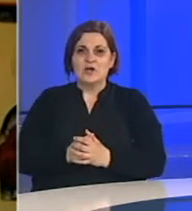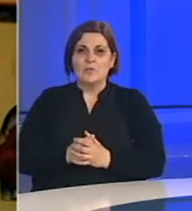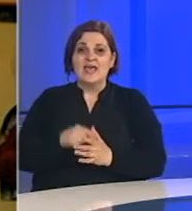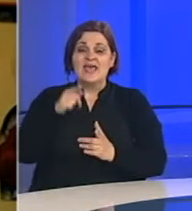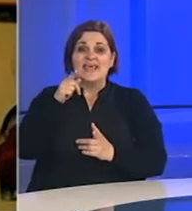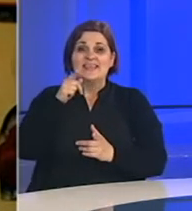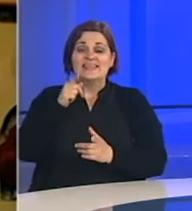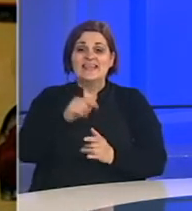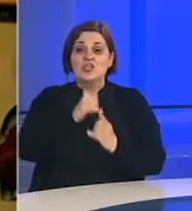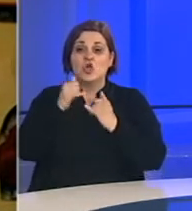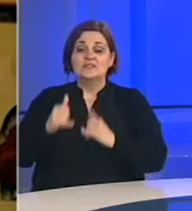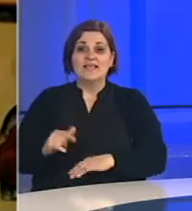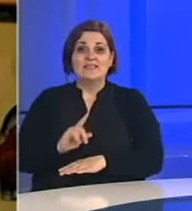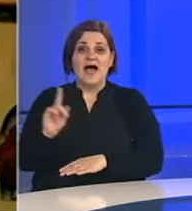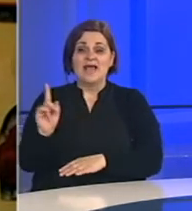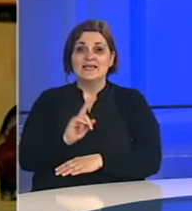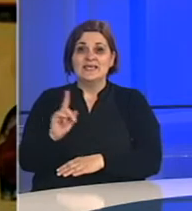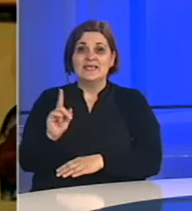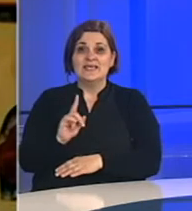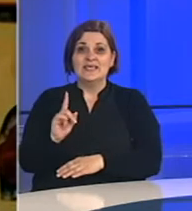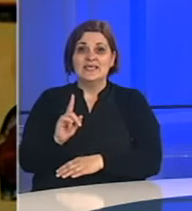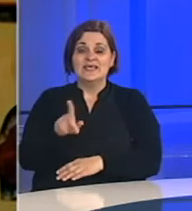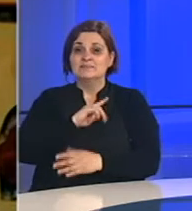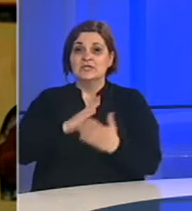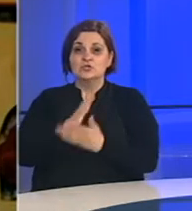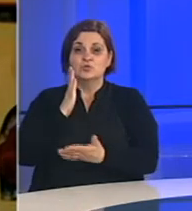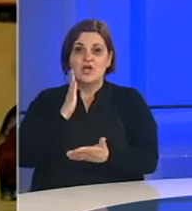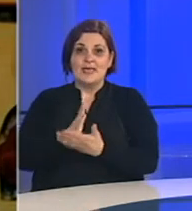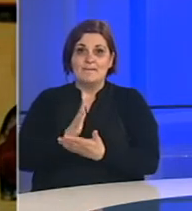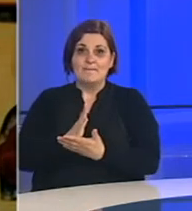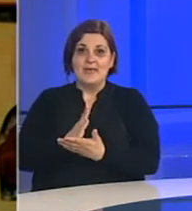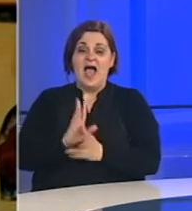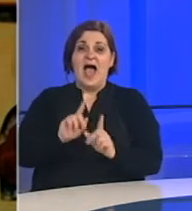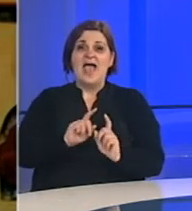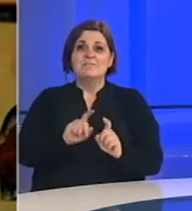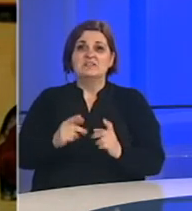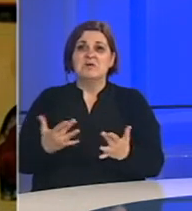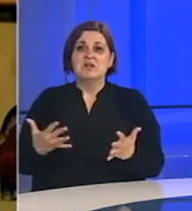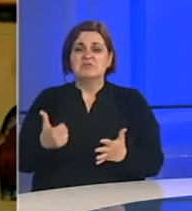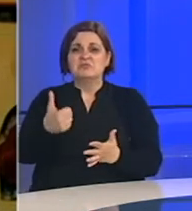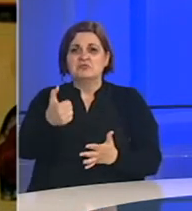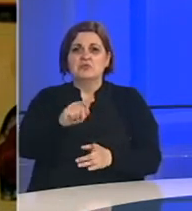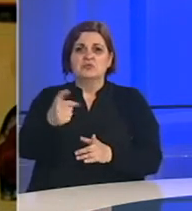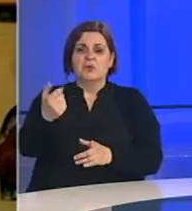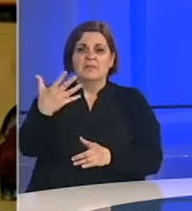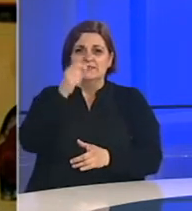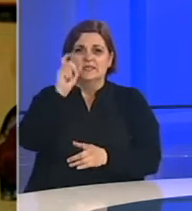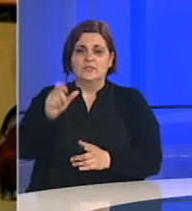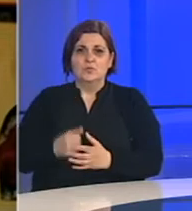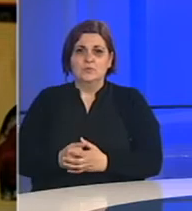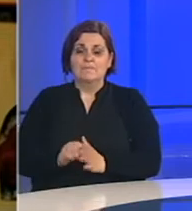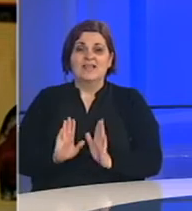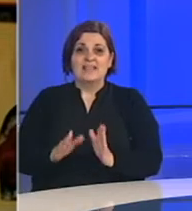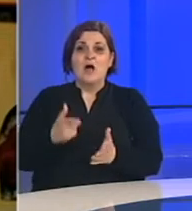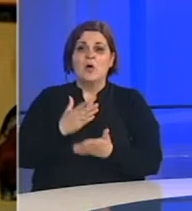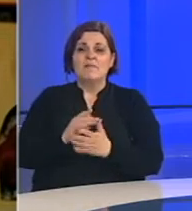Vjetnamu do sada ni jedan smrtni slučaj, a ima zaraženih samo nekih 150. Tako